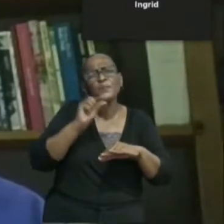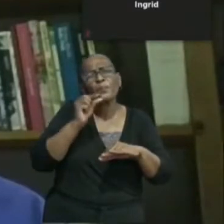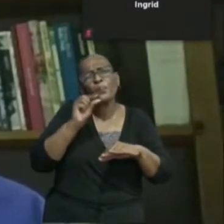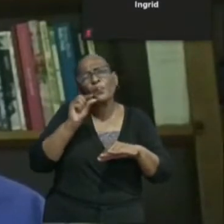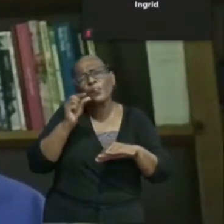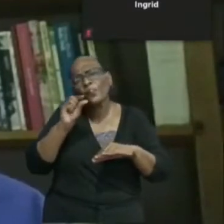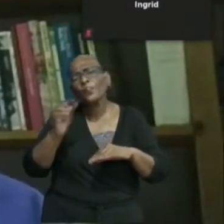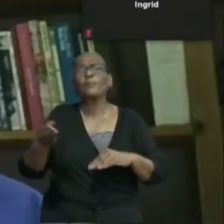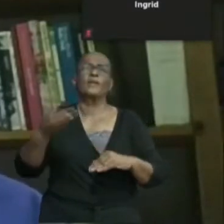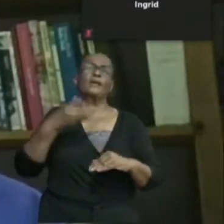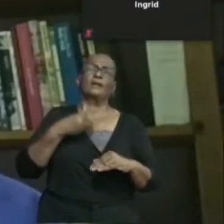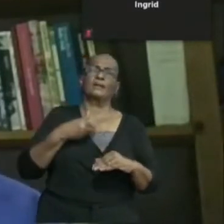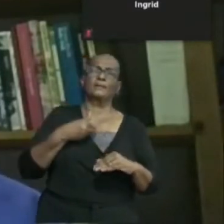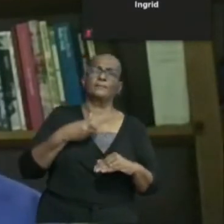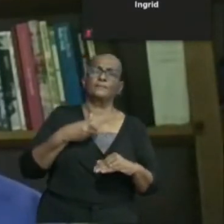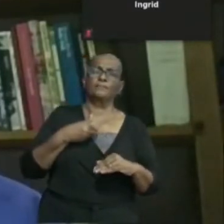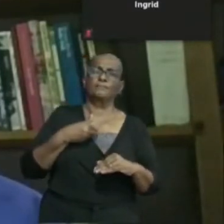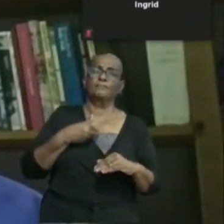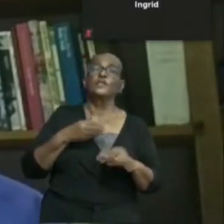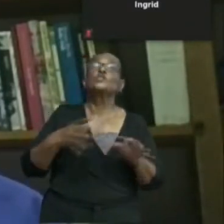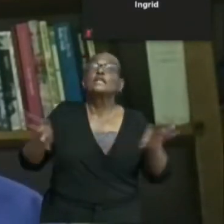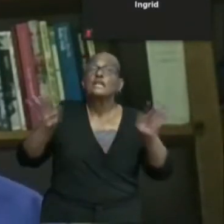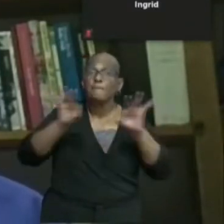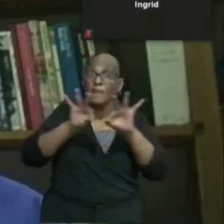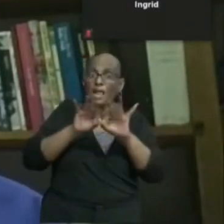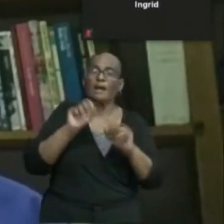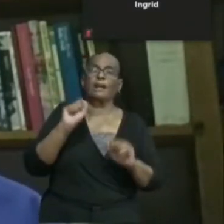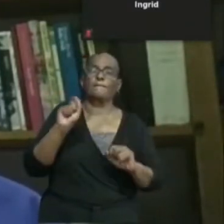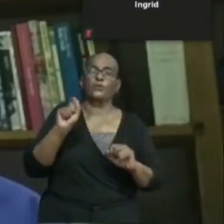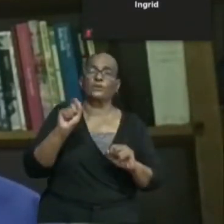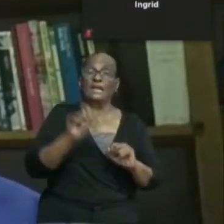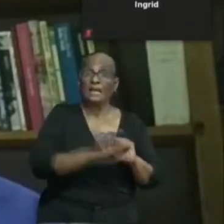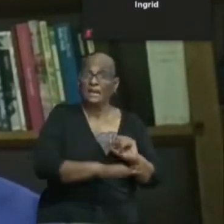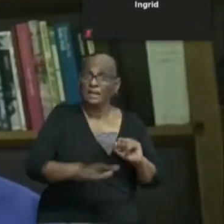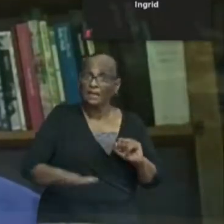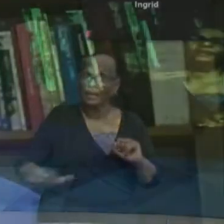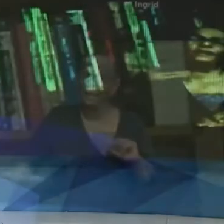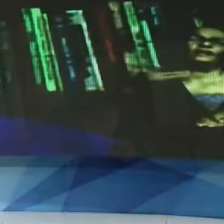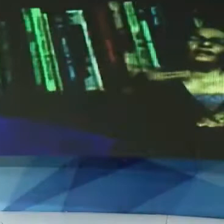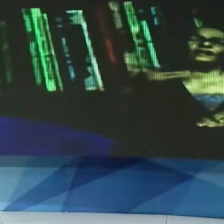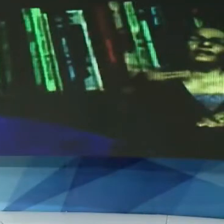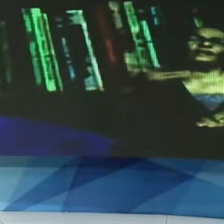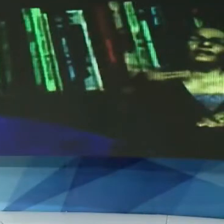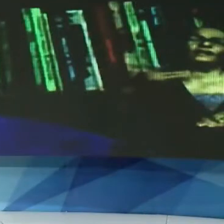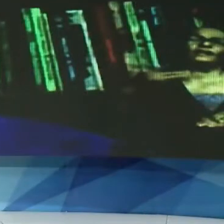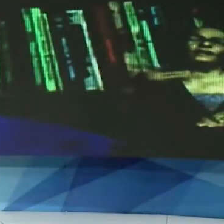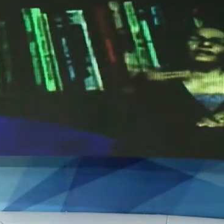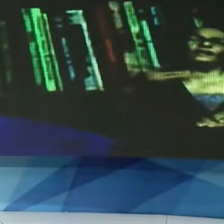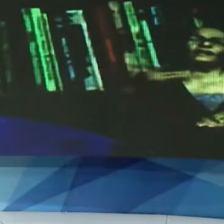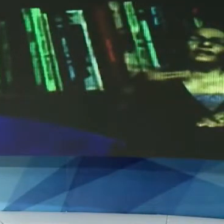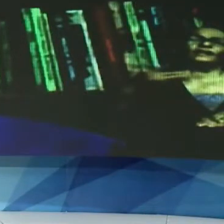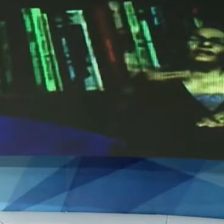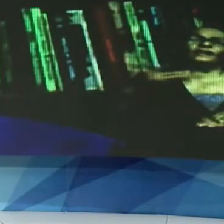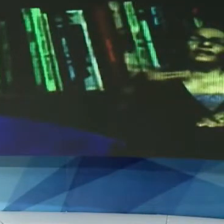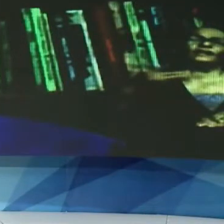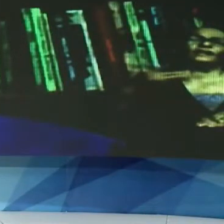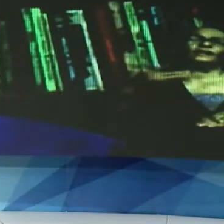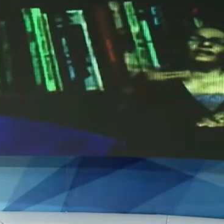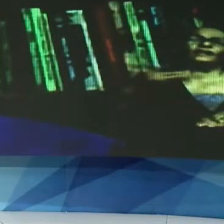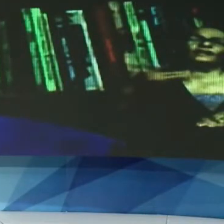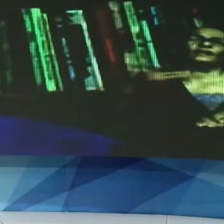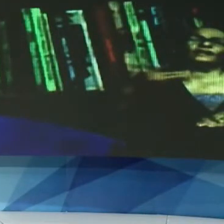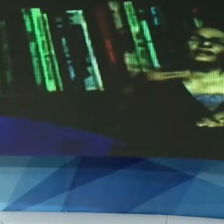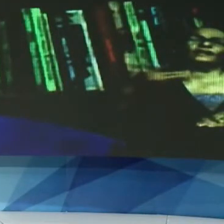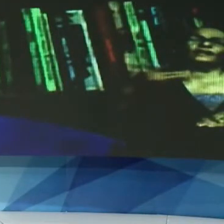zei kinderkardioloog Amadou Juliana gisteren op de COVID-19 persconferentie. De delen van de samenleving zijn